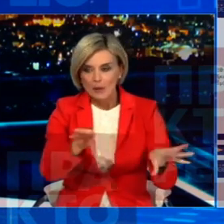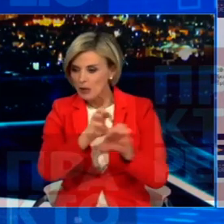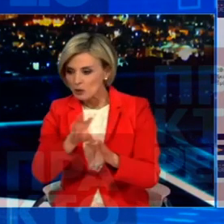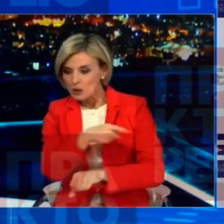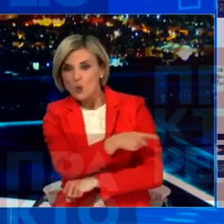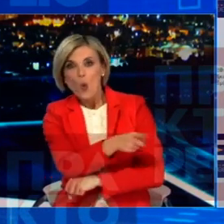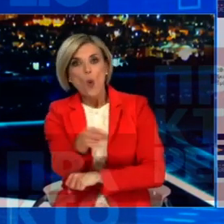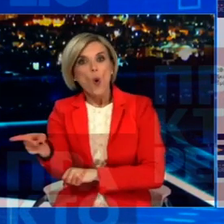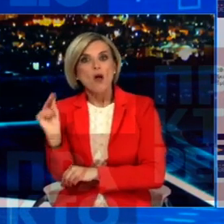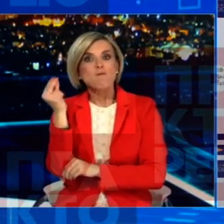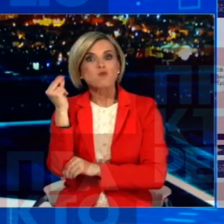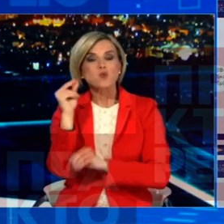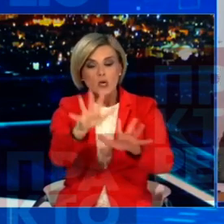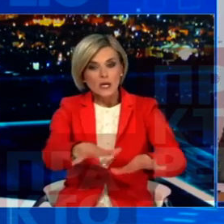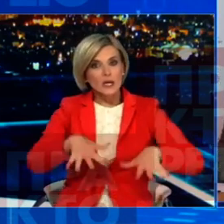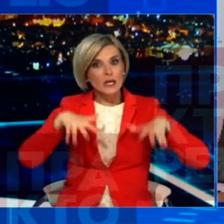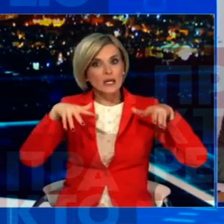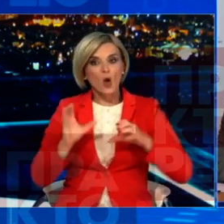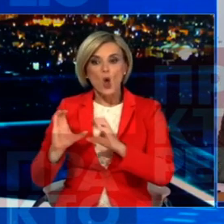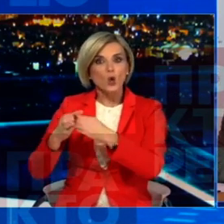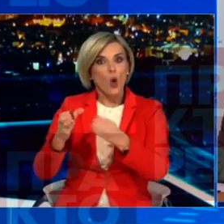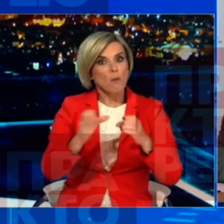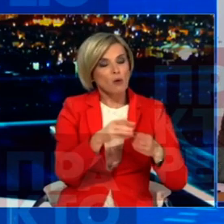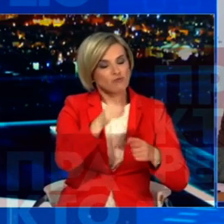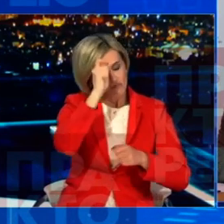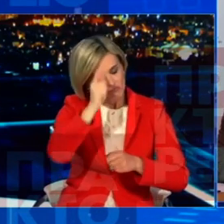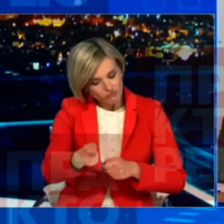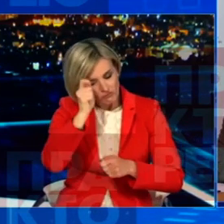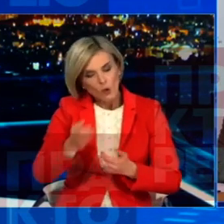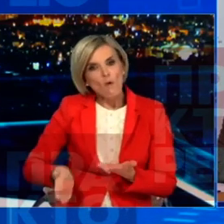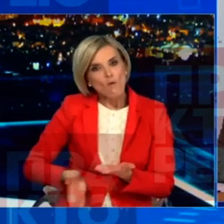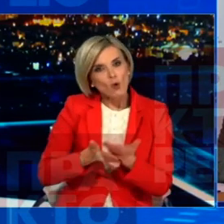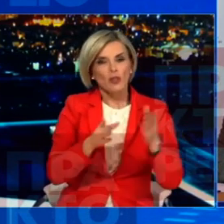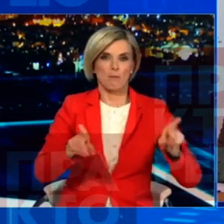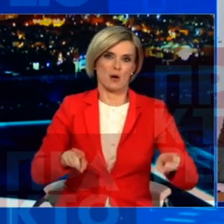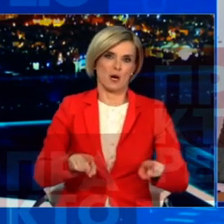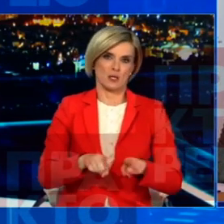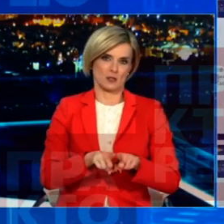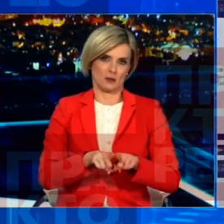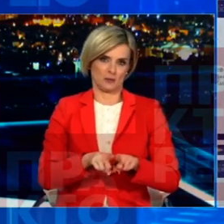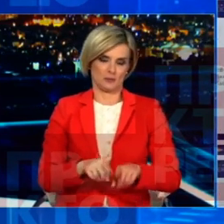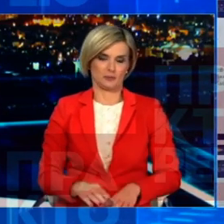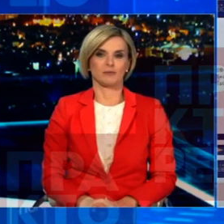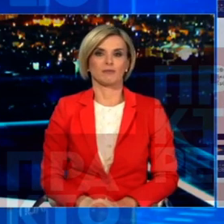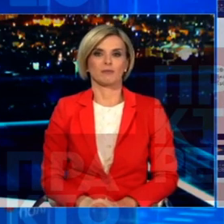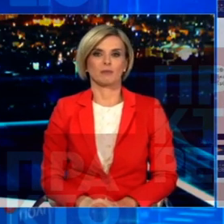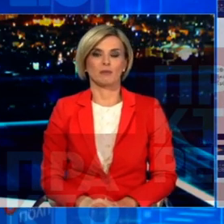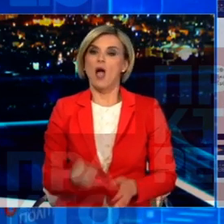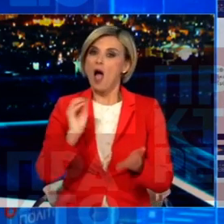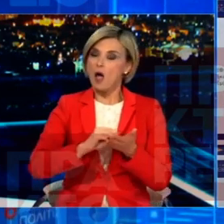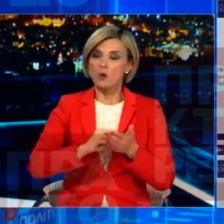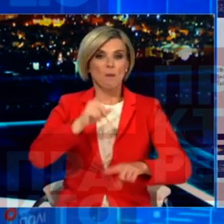ανάγκη Να ξαναπάρουμε τις ζωές μας πίσω Κύριε Πρόεδρε Αυτή περιλαμβάνει Την ελληνική εκκλησία